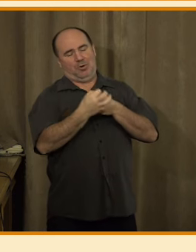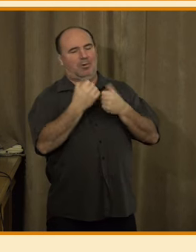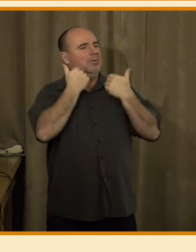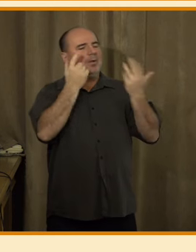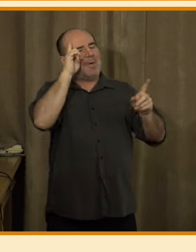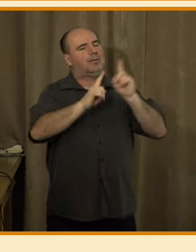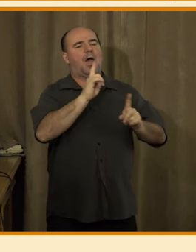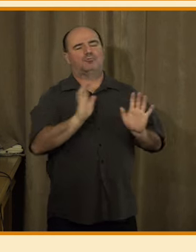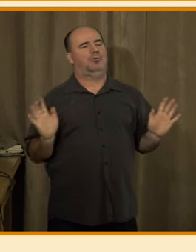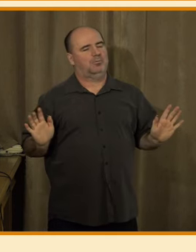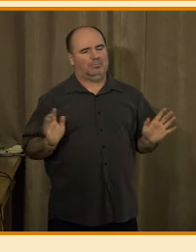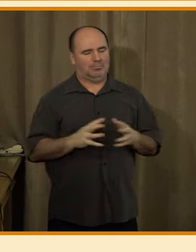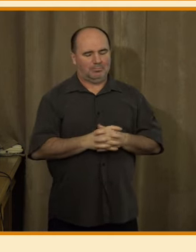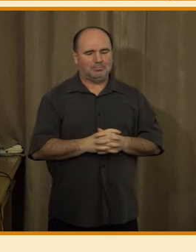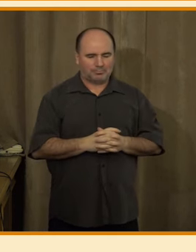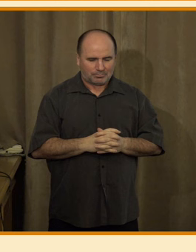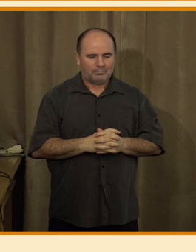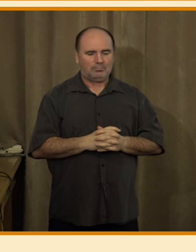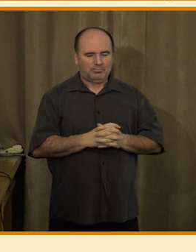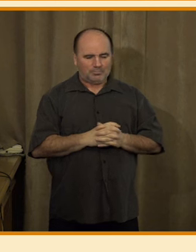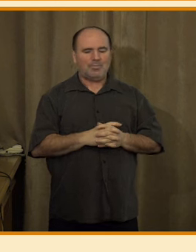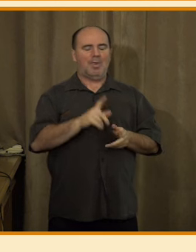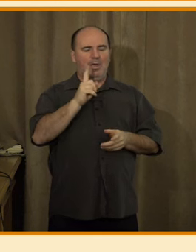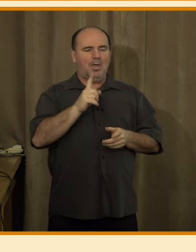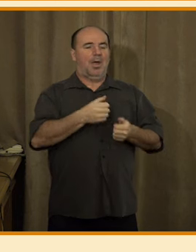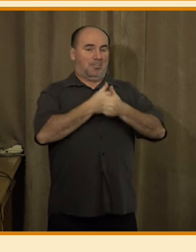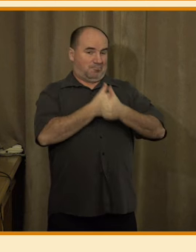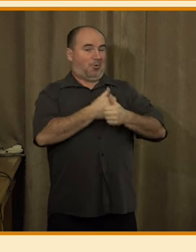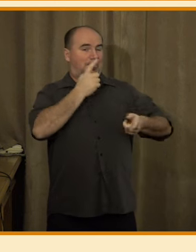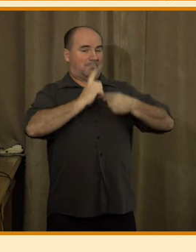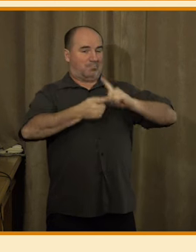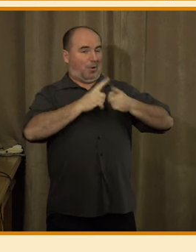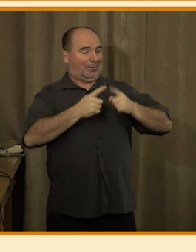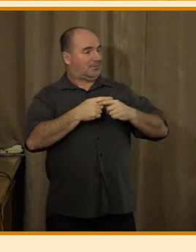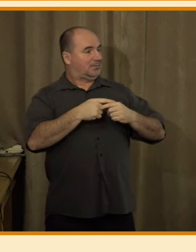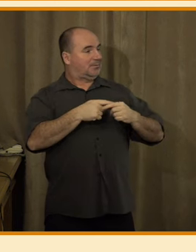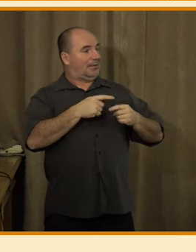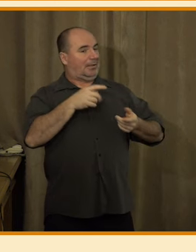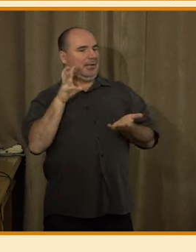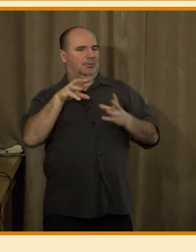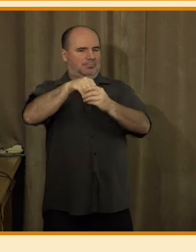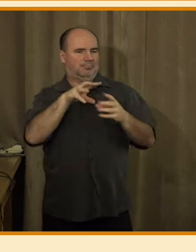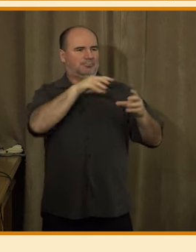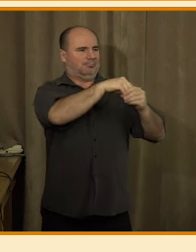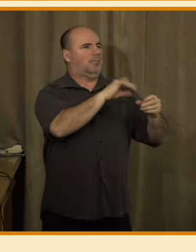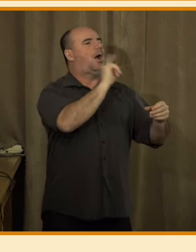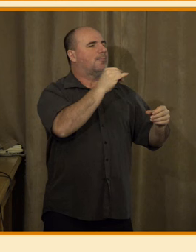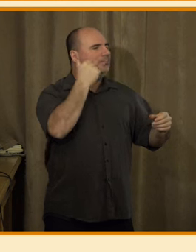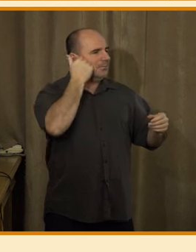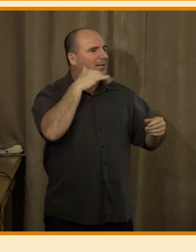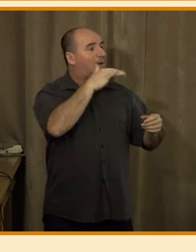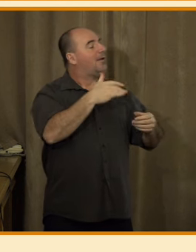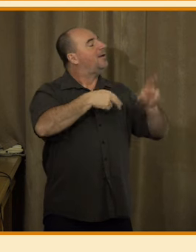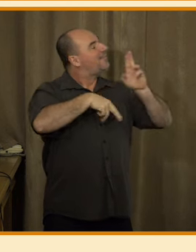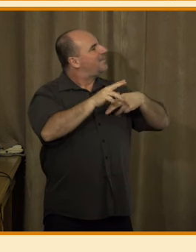skupin podle nějaké politické orientace, tak vidíte, že nejvíce svobodní se